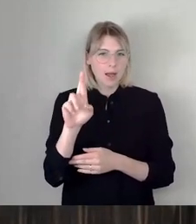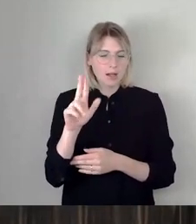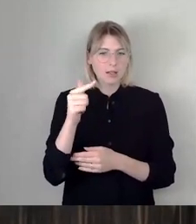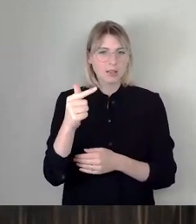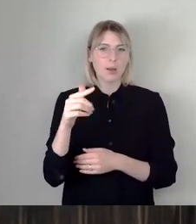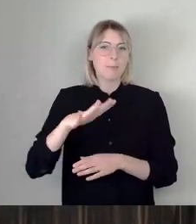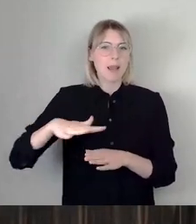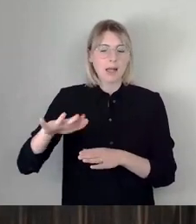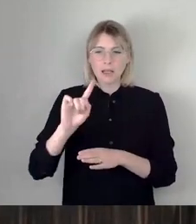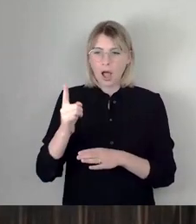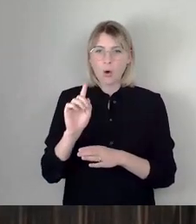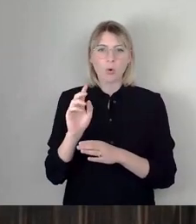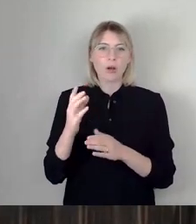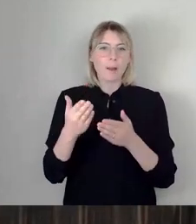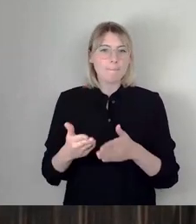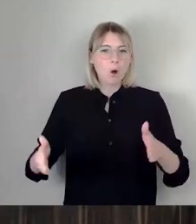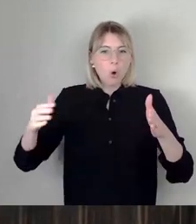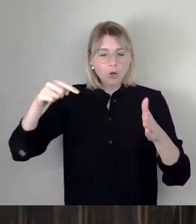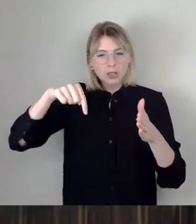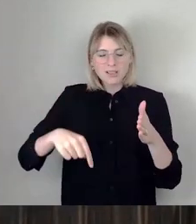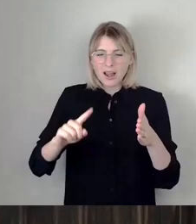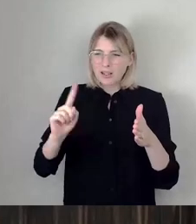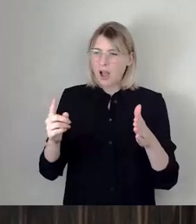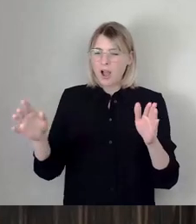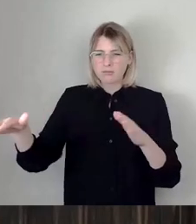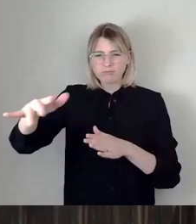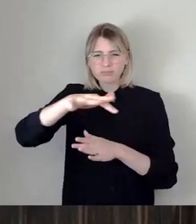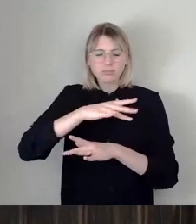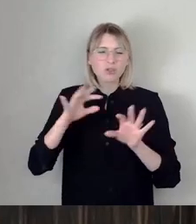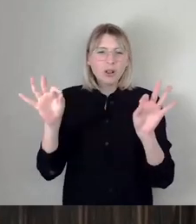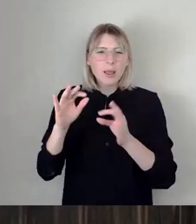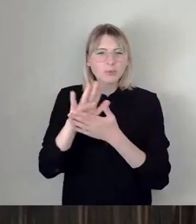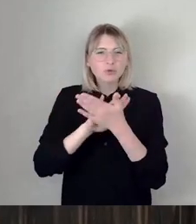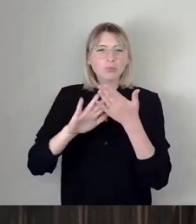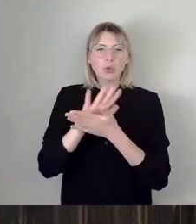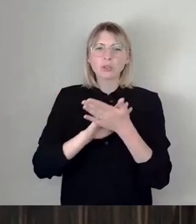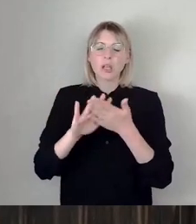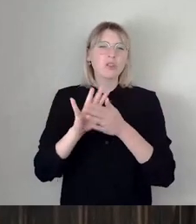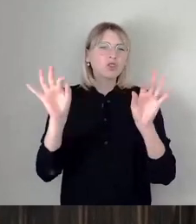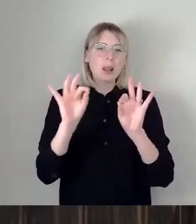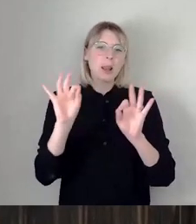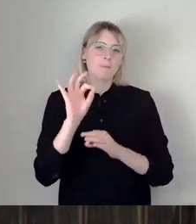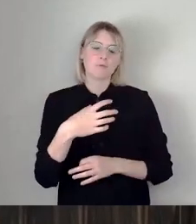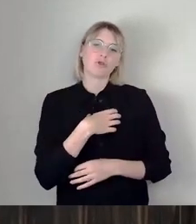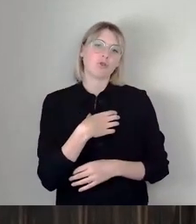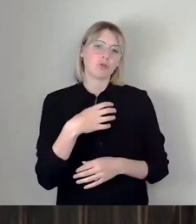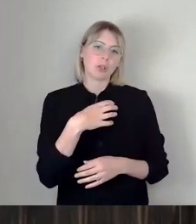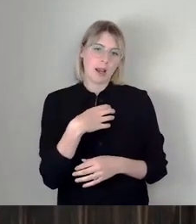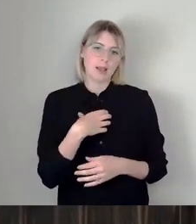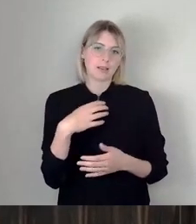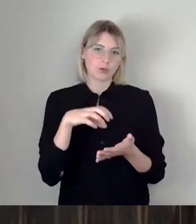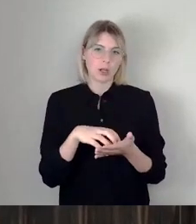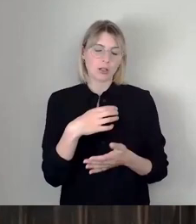sieht es furchtbar aus und es ist eigentlich eine Schande für die Stadt. Als ich heute hierher gelaufen bin vom Ostra-Gehege,